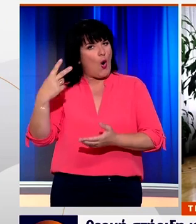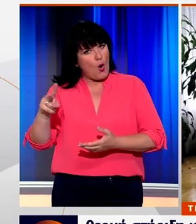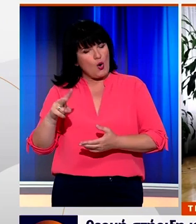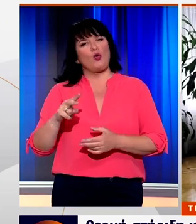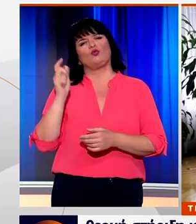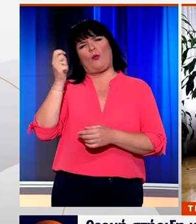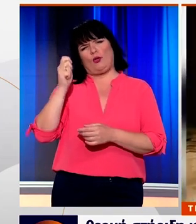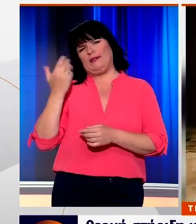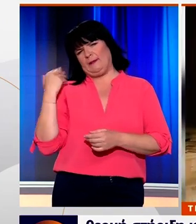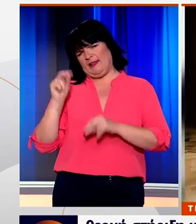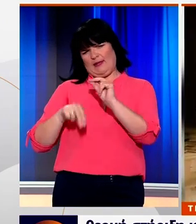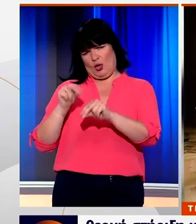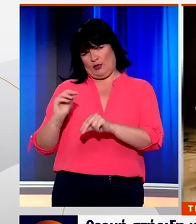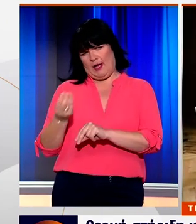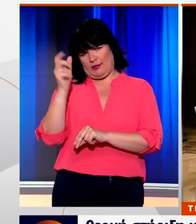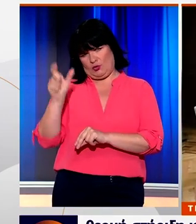προέκυψε από τις εκλογές.